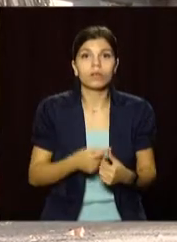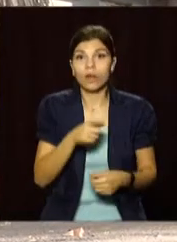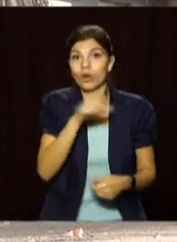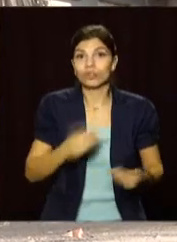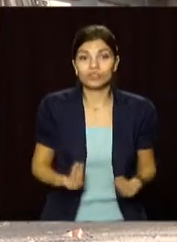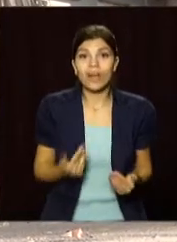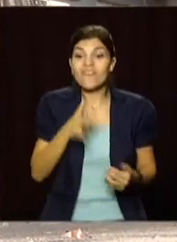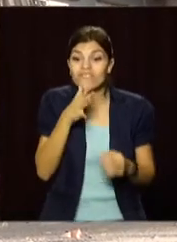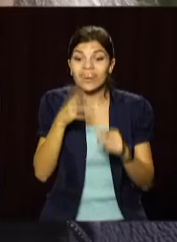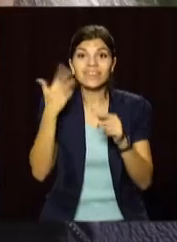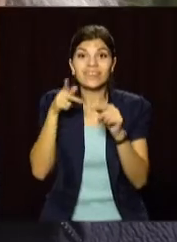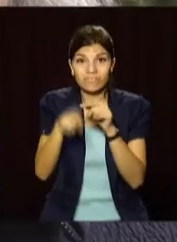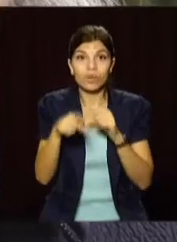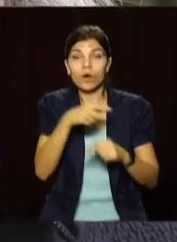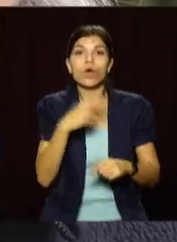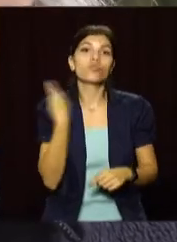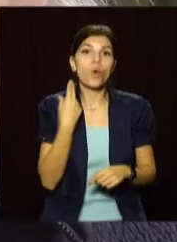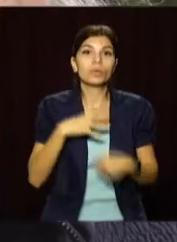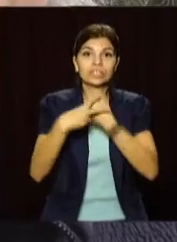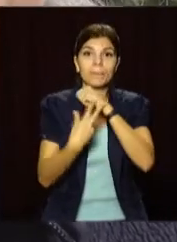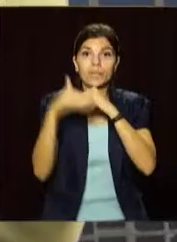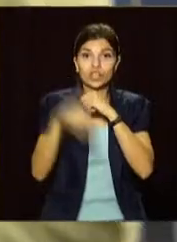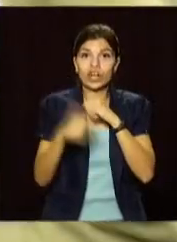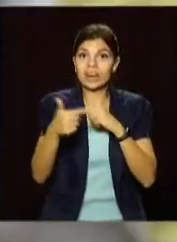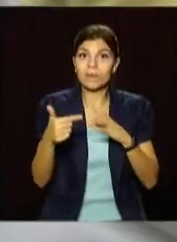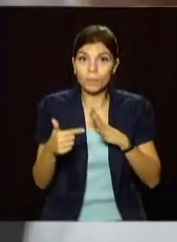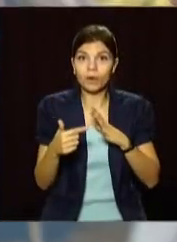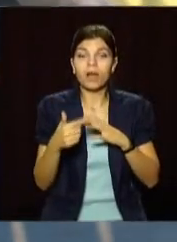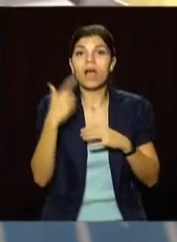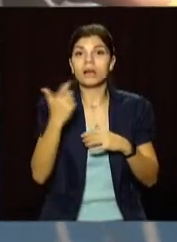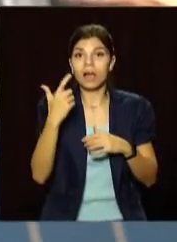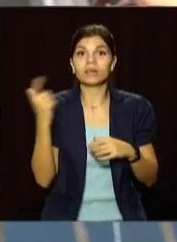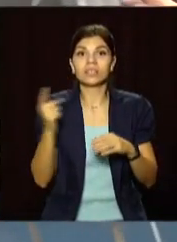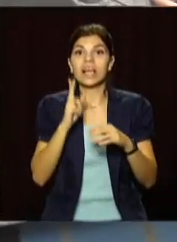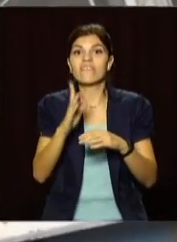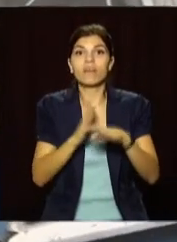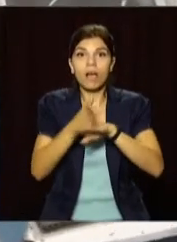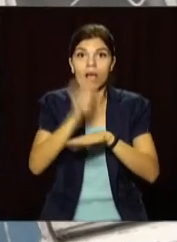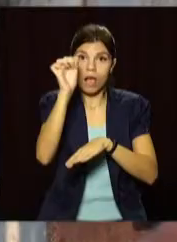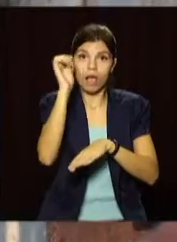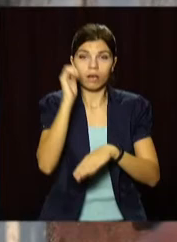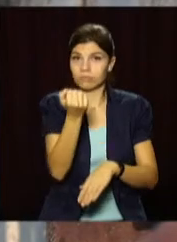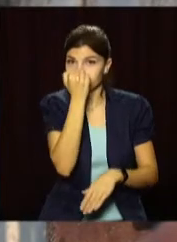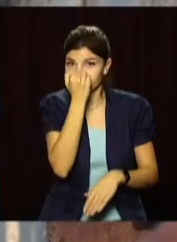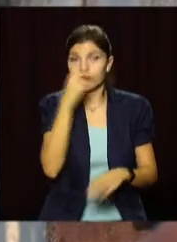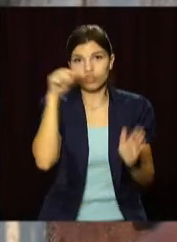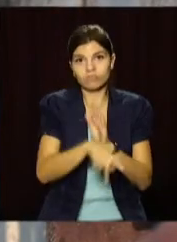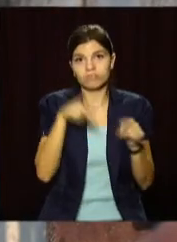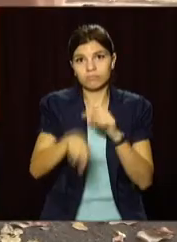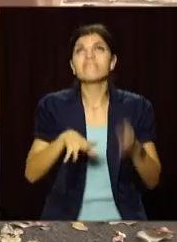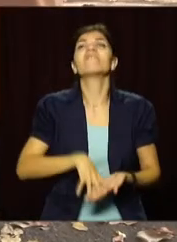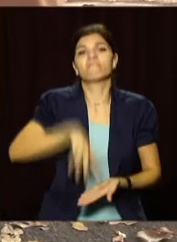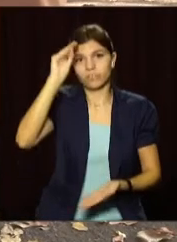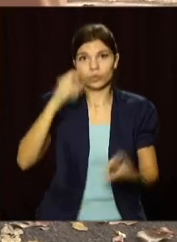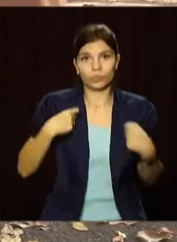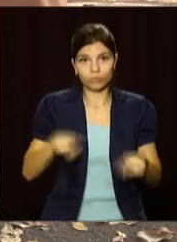кажуть, на момент відключення газу борг дорівнював 17 тисячам гривень. А зівники потрапити до квартири не змогли. Тому обрізали весь